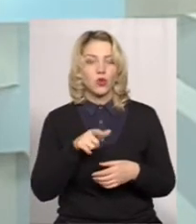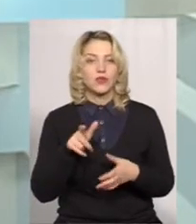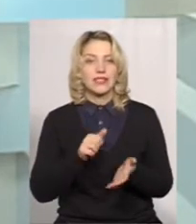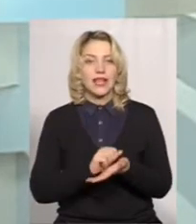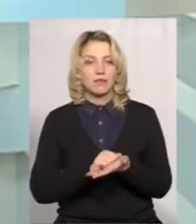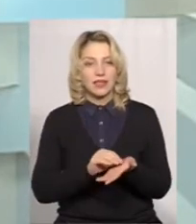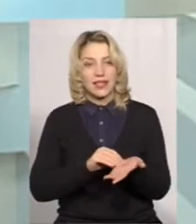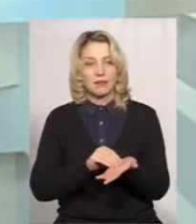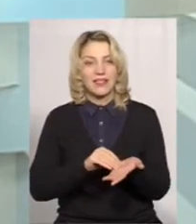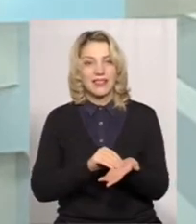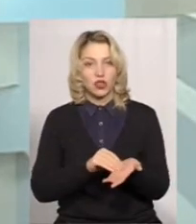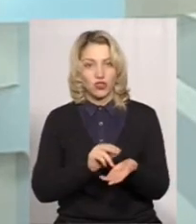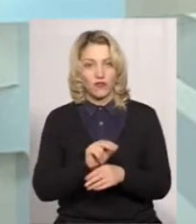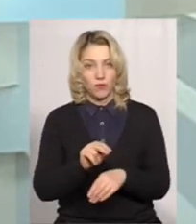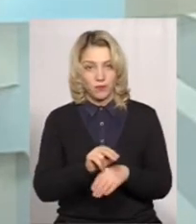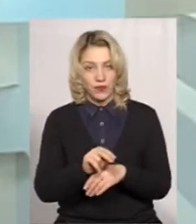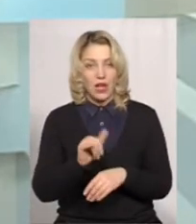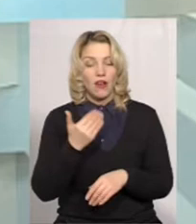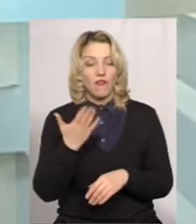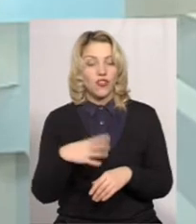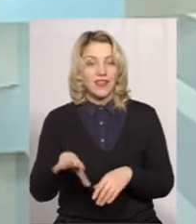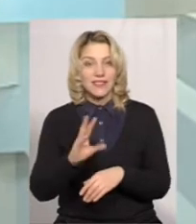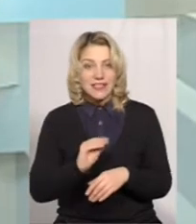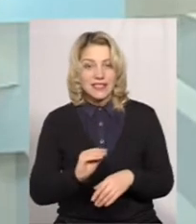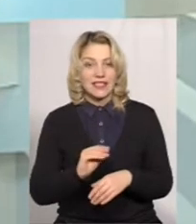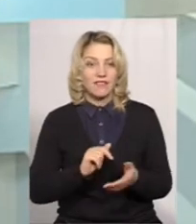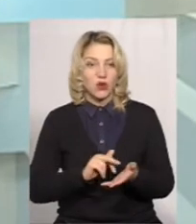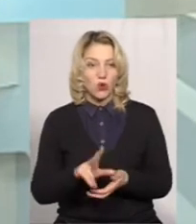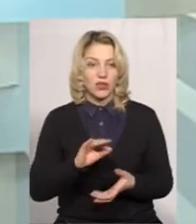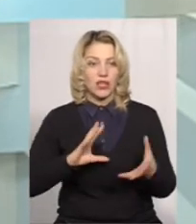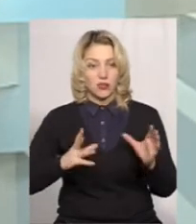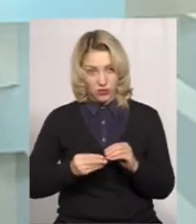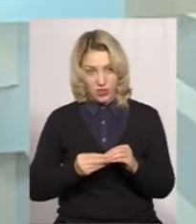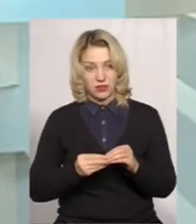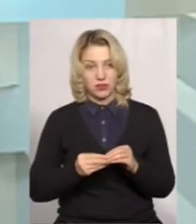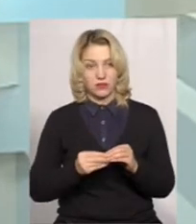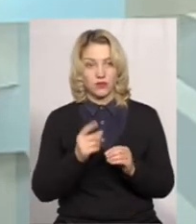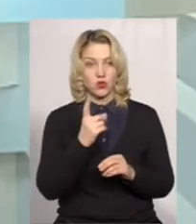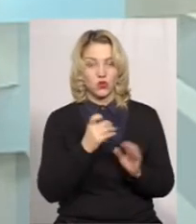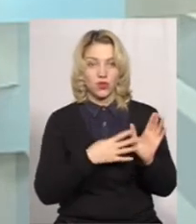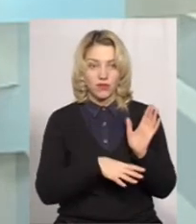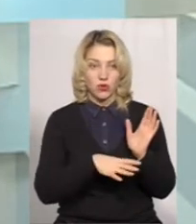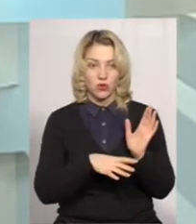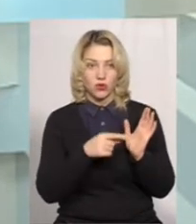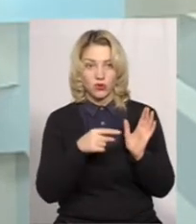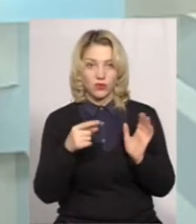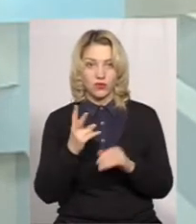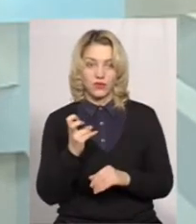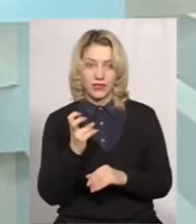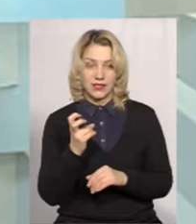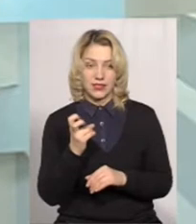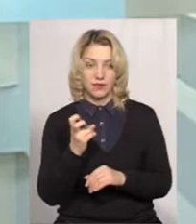займаються репетиторством. Вони всі виходять на результат 190-200.